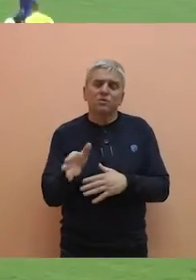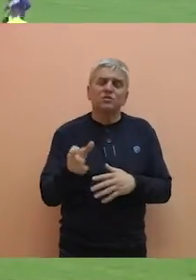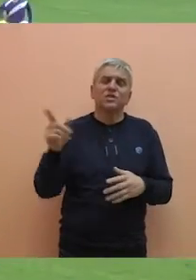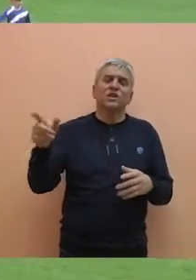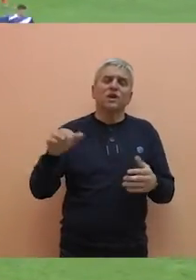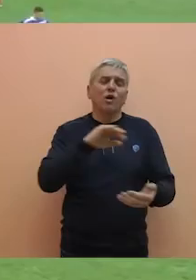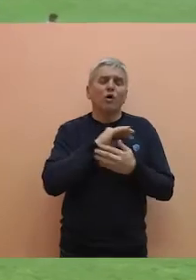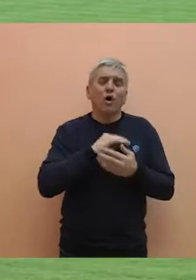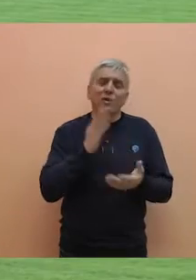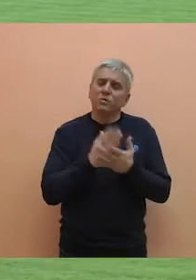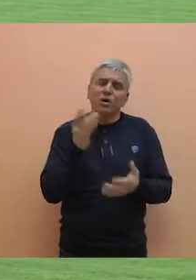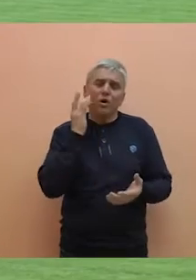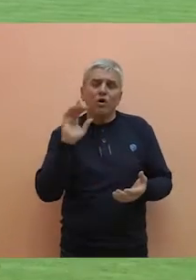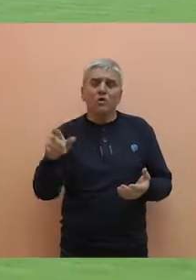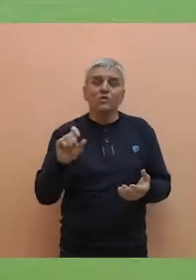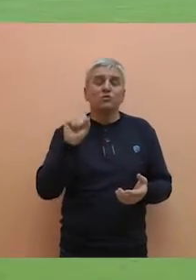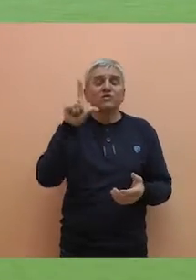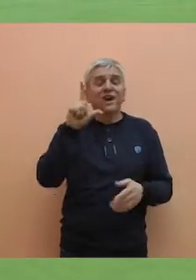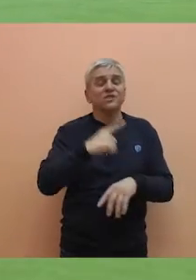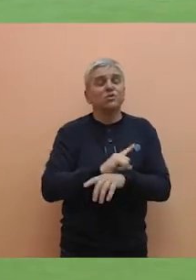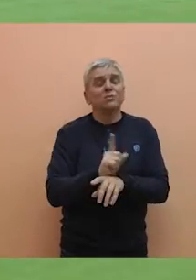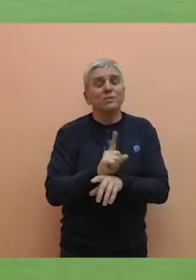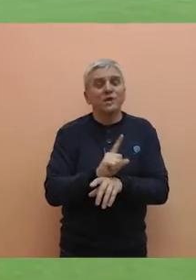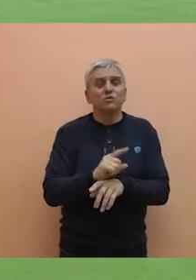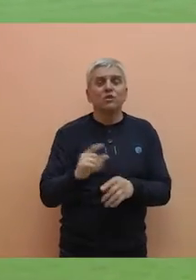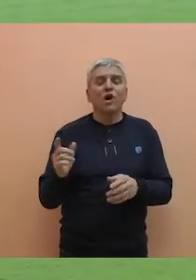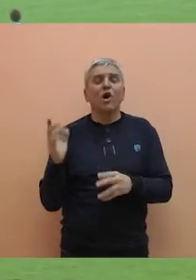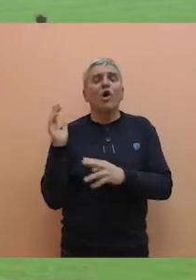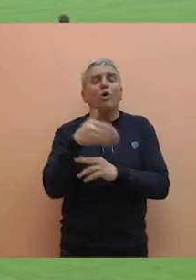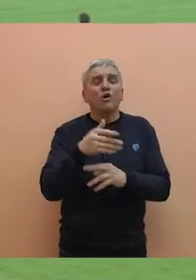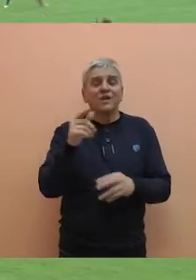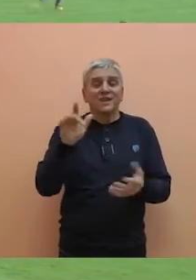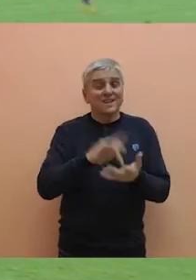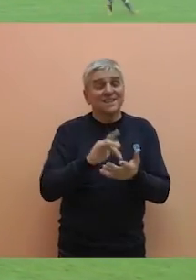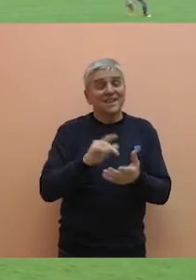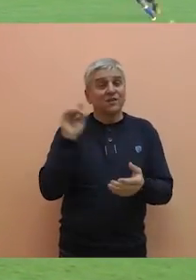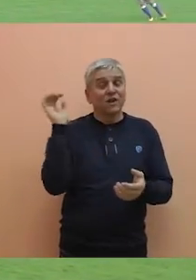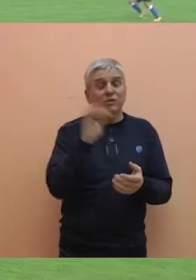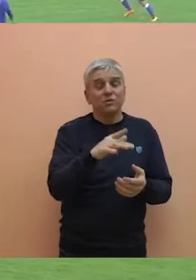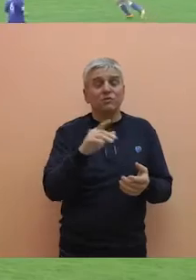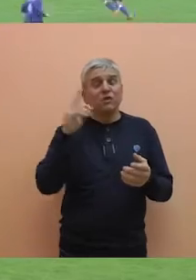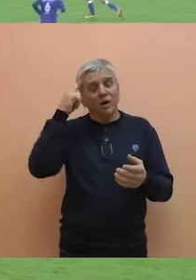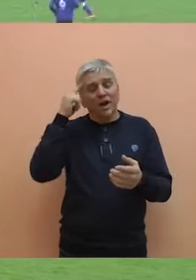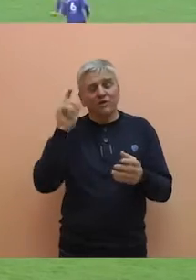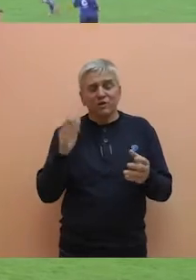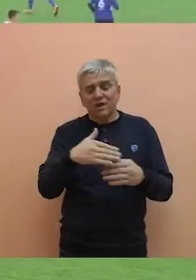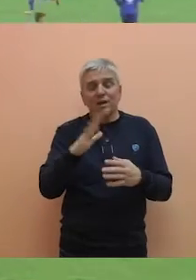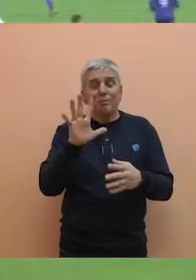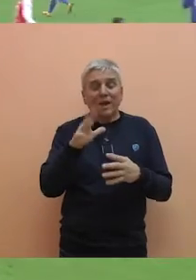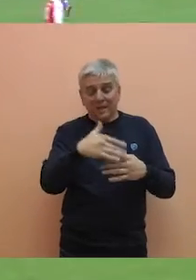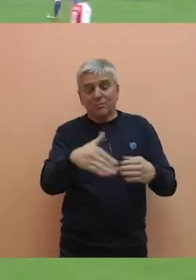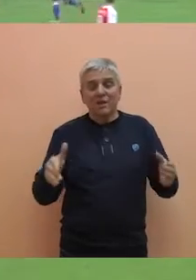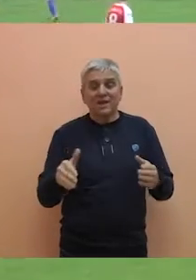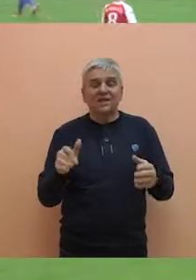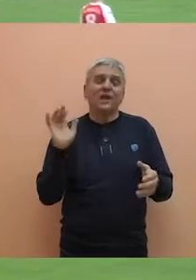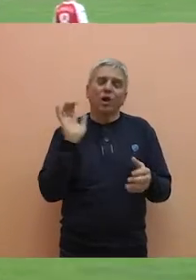intervencija golmana iz Sombora, u 12. minutu, nakon kornera sa desne strane, centar for domaćih Veselinović zahvatio je loptu na ivici